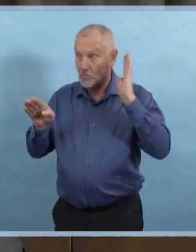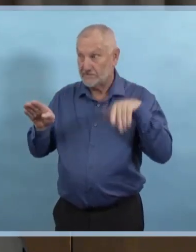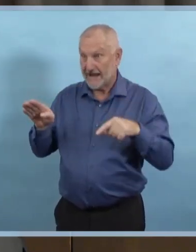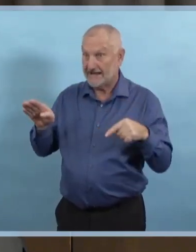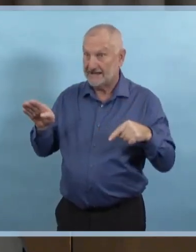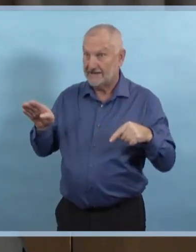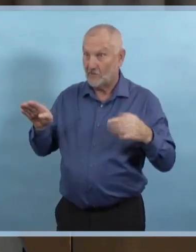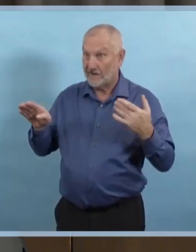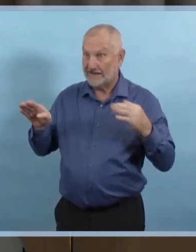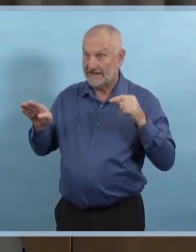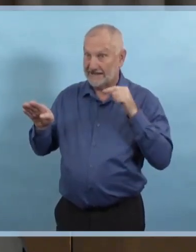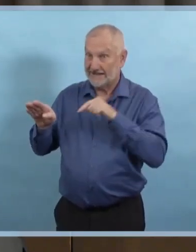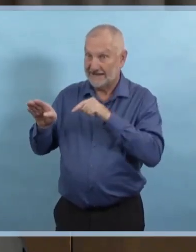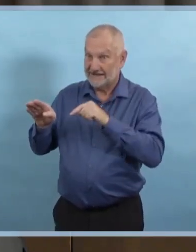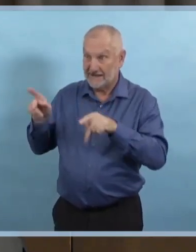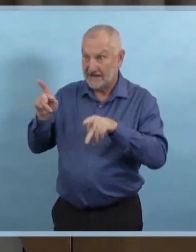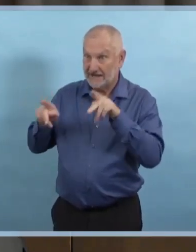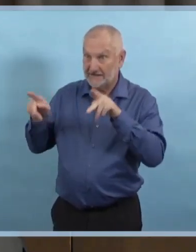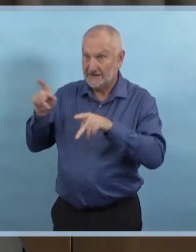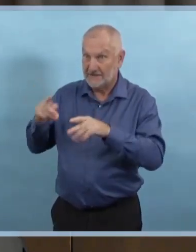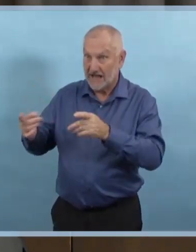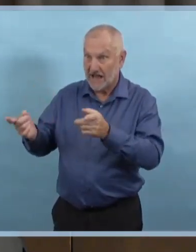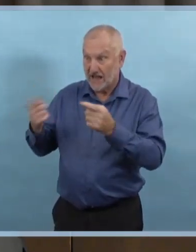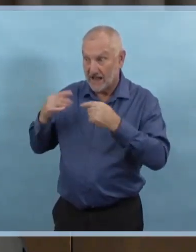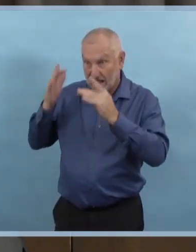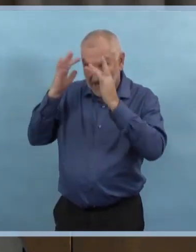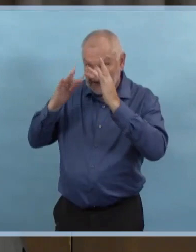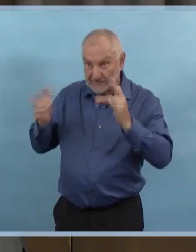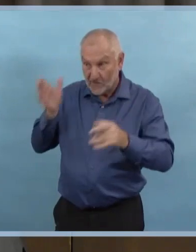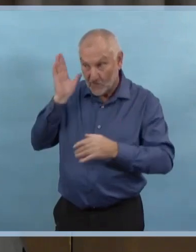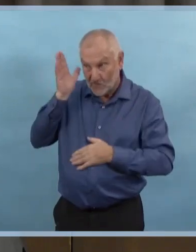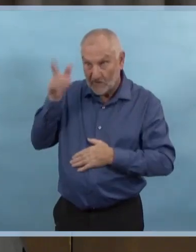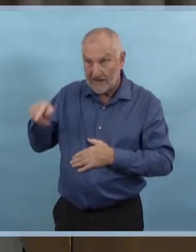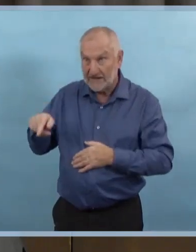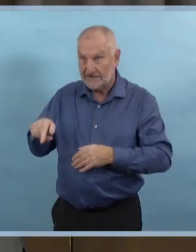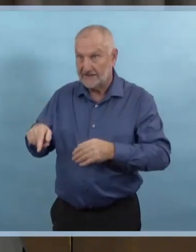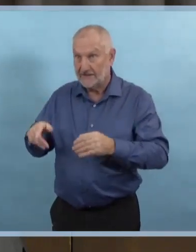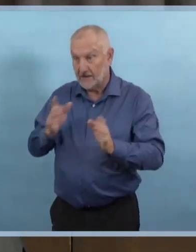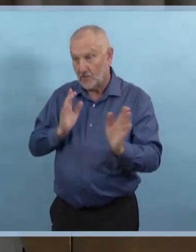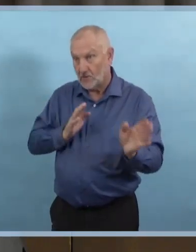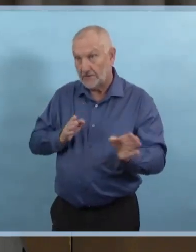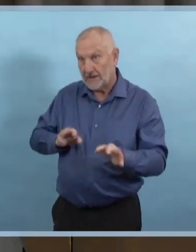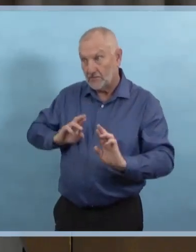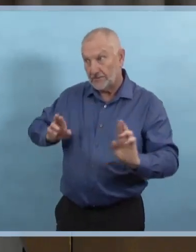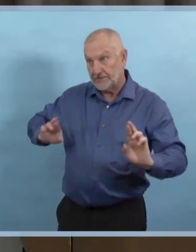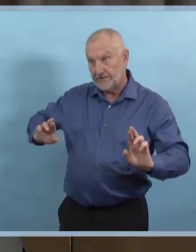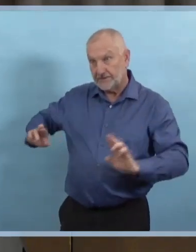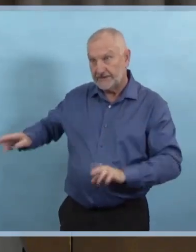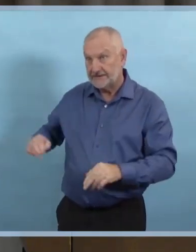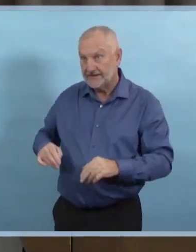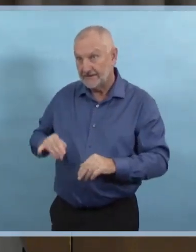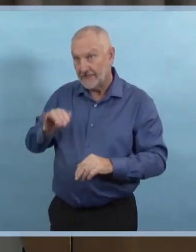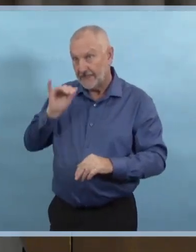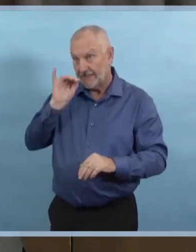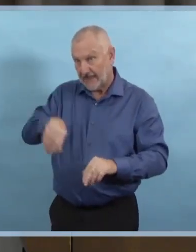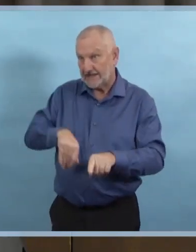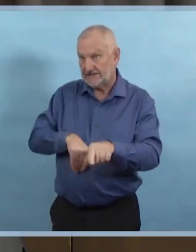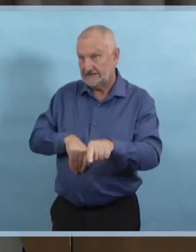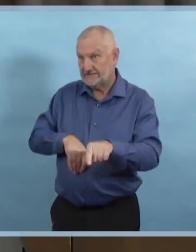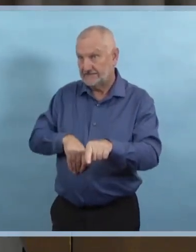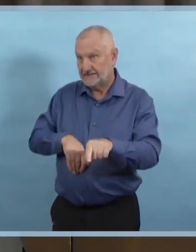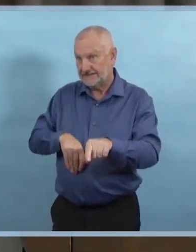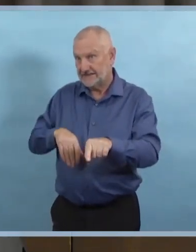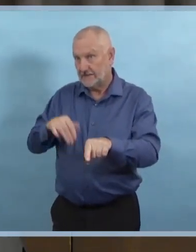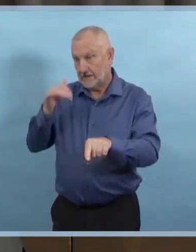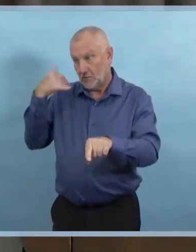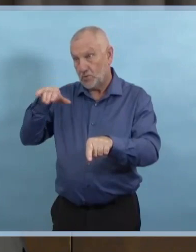ça le point critique où il faut commencer à diminuer le nombre d'opérations, couper quelque chose pour